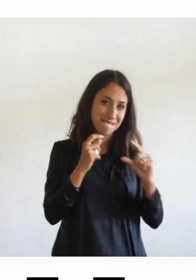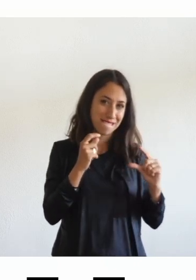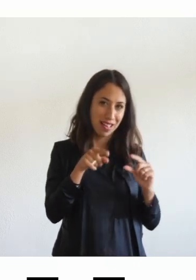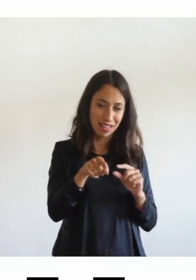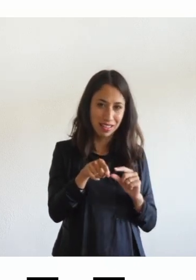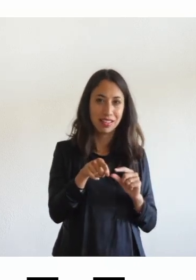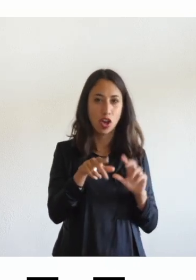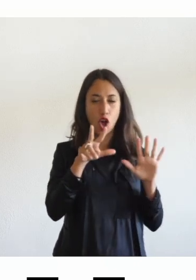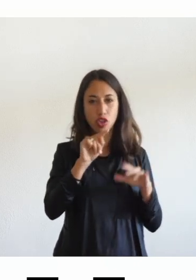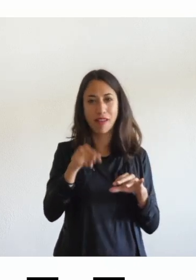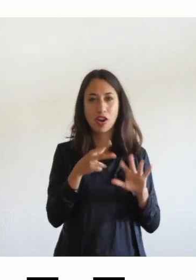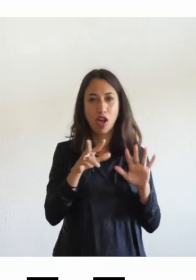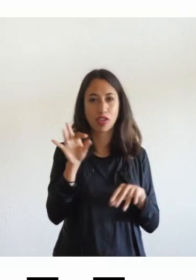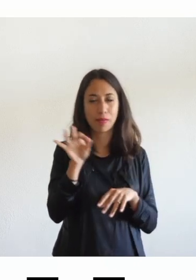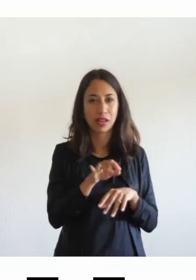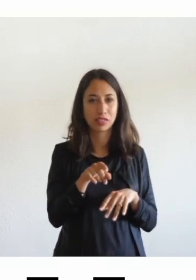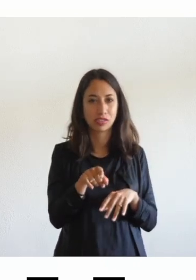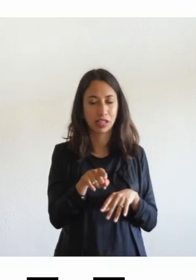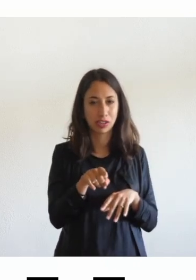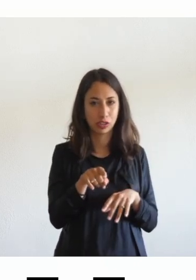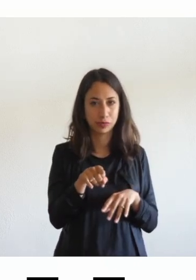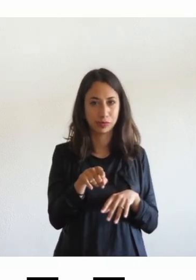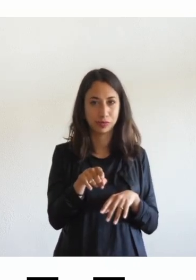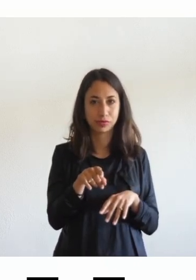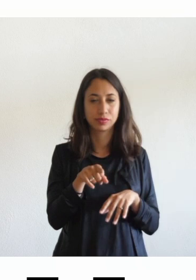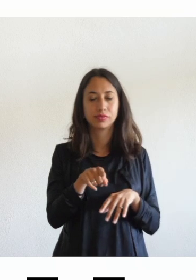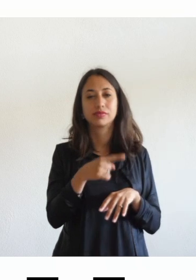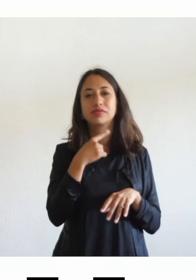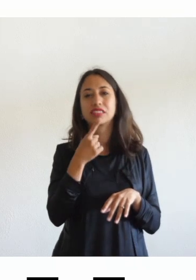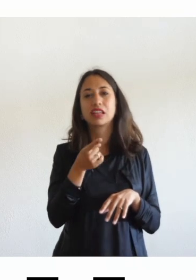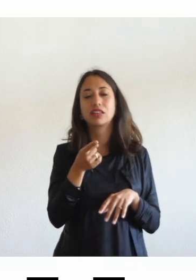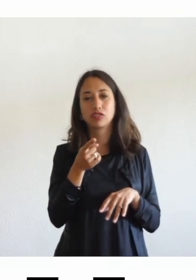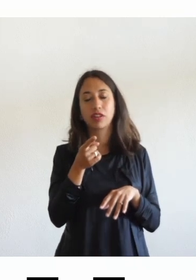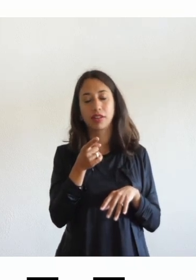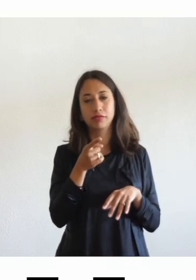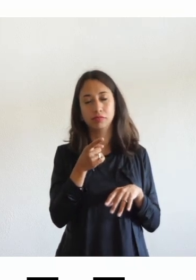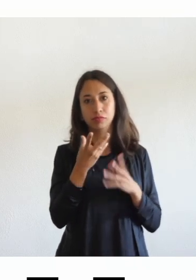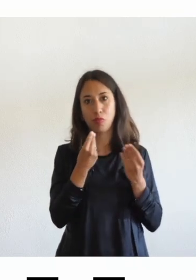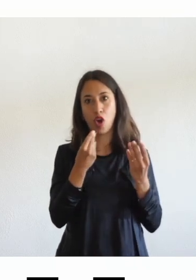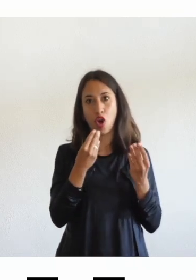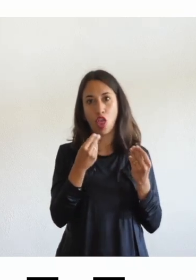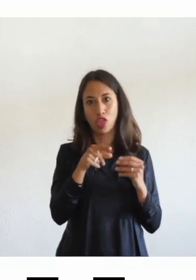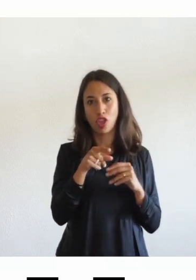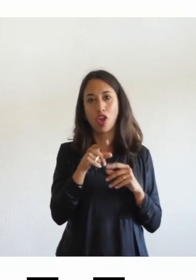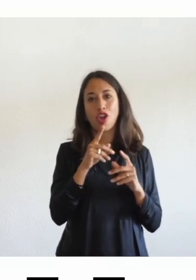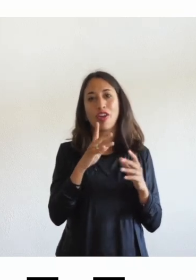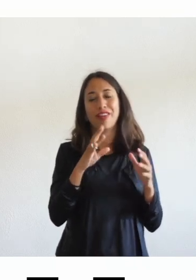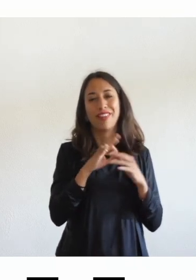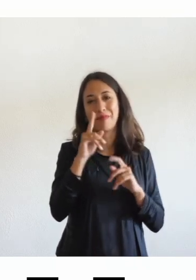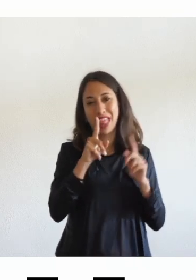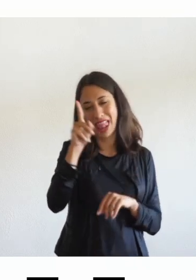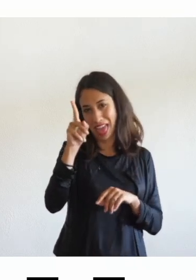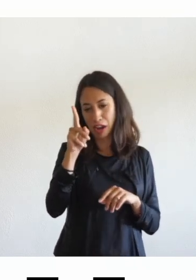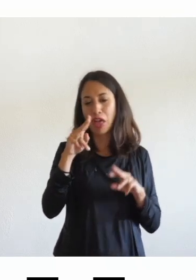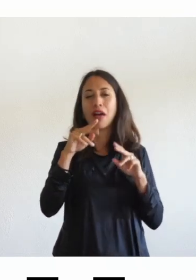8,8% che individua la fetta abbastanza ampia della sezione di Milano per il